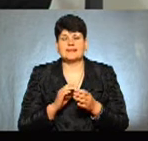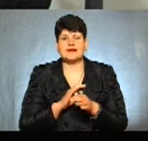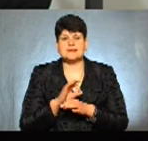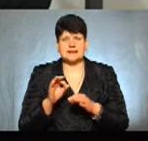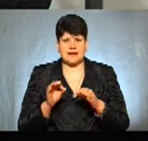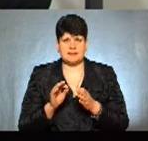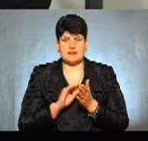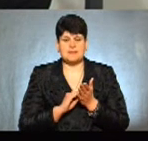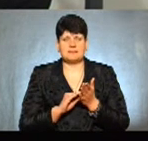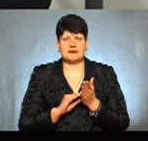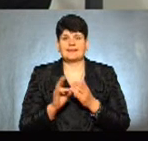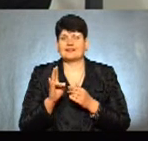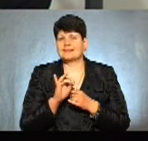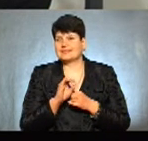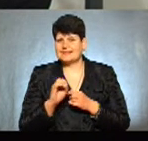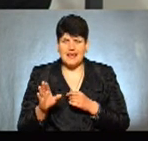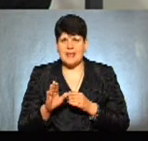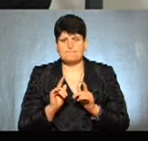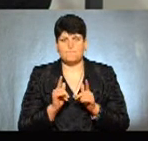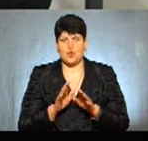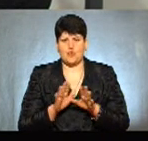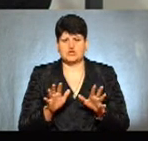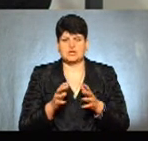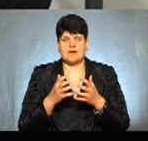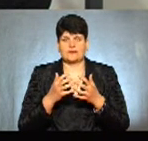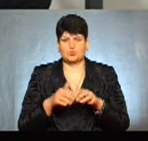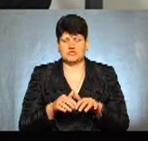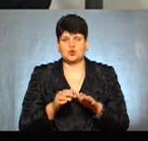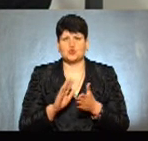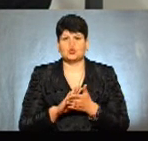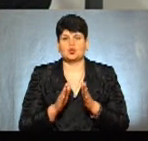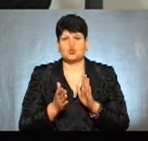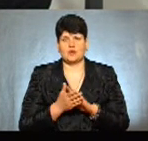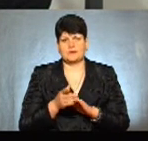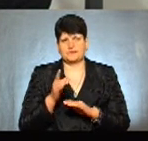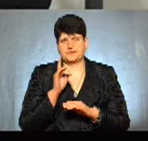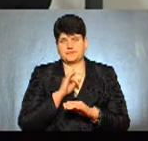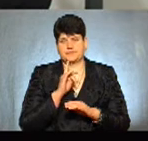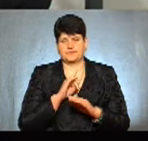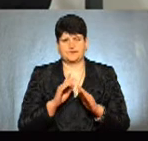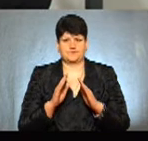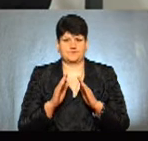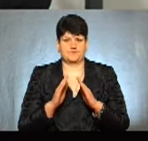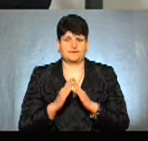написано «не погодження автоматично договорів строкових сервітутів».